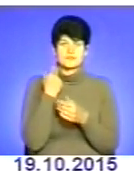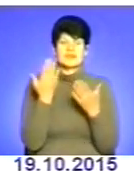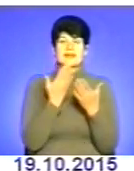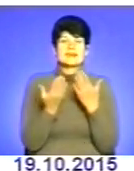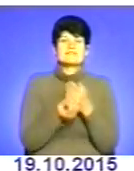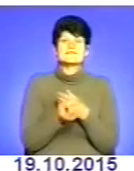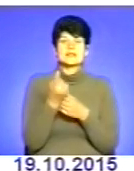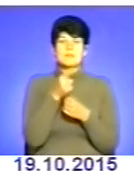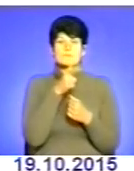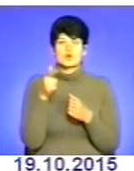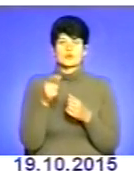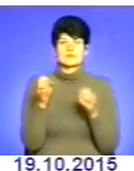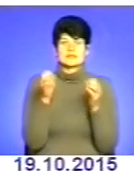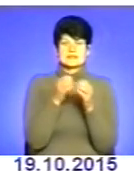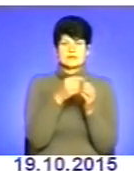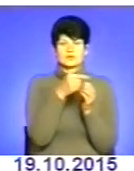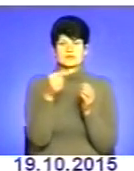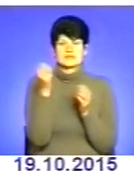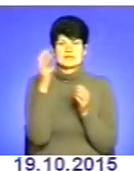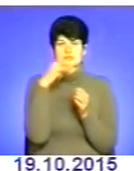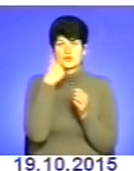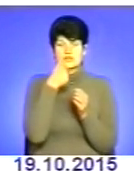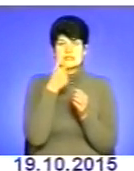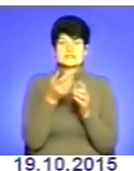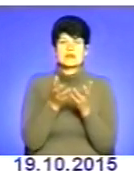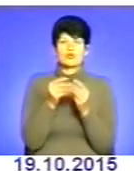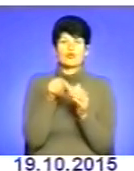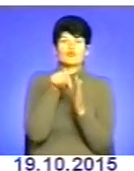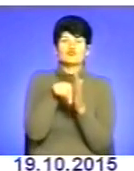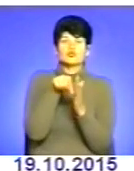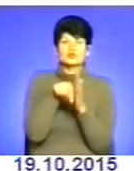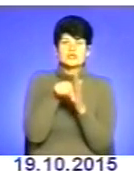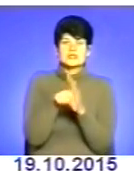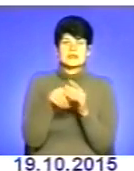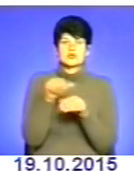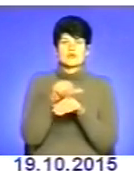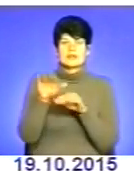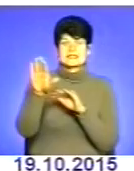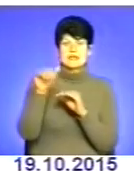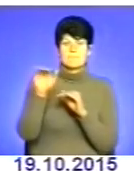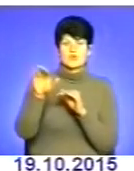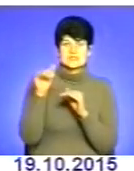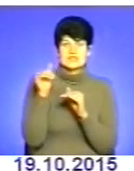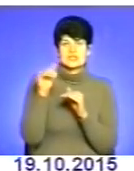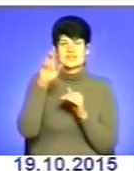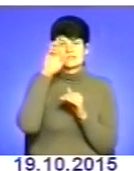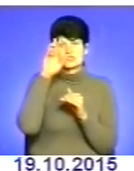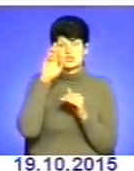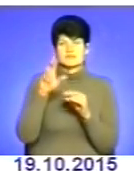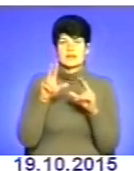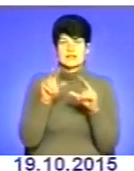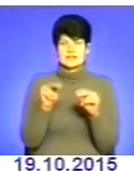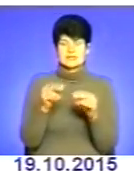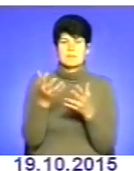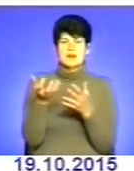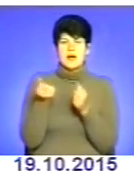виникли протягом 10-13 років за рахунок внутрішніх та зовнішніх запозичень Та державних гарантій, які держава брала